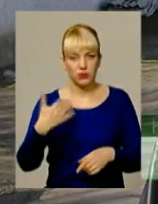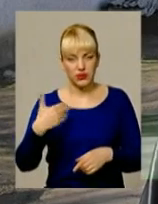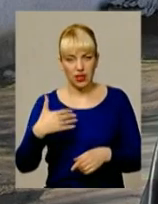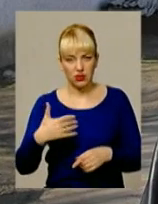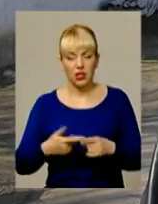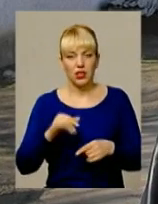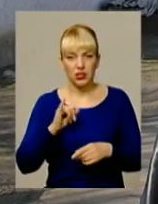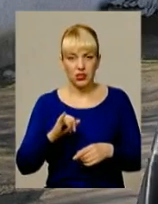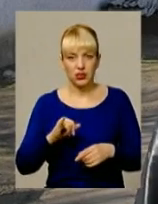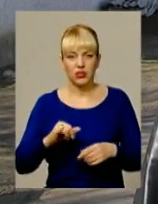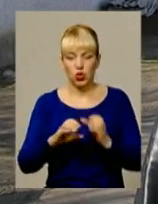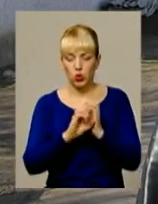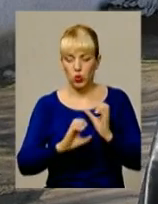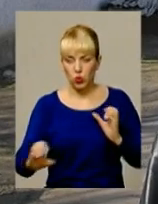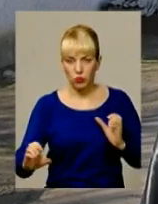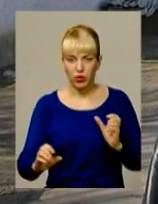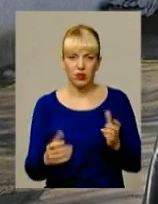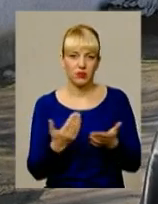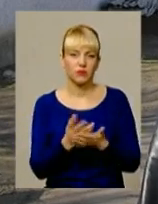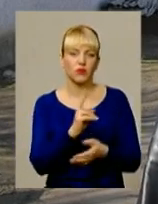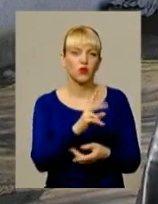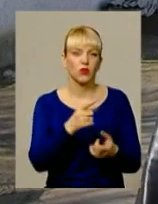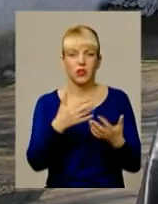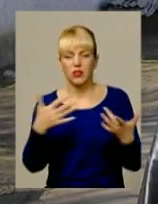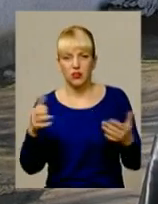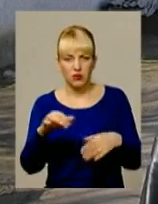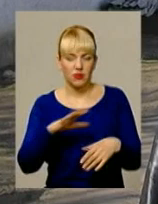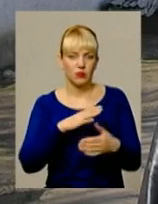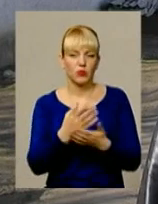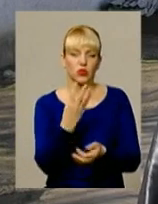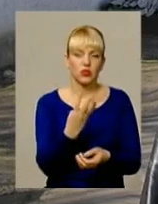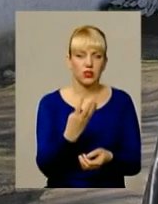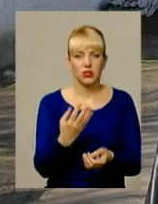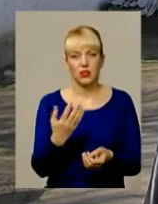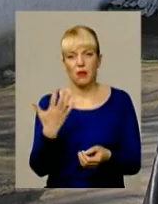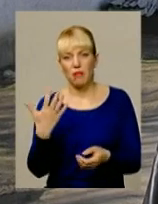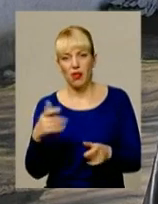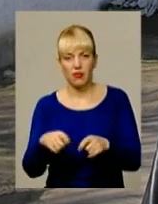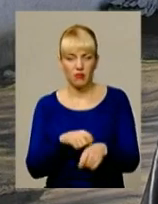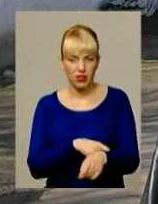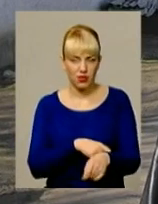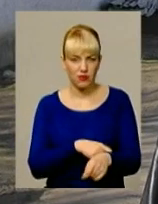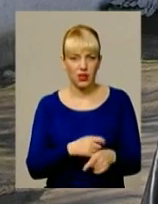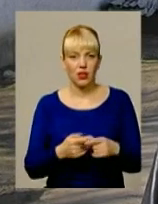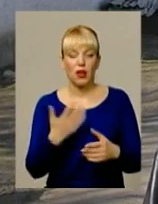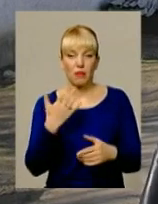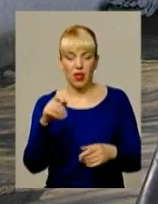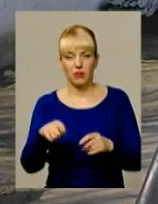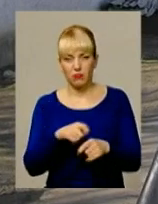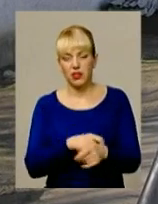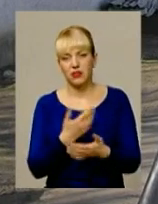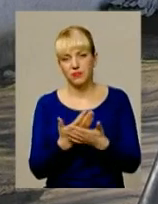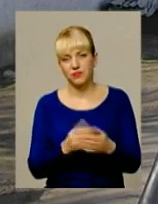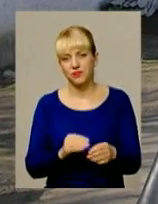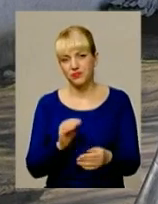І труба там, я в кого є, 4-5, ну, найбільше це 5 метрів буде. Це ще по,